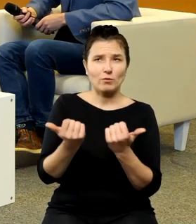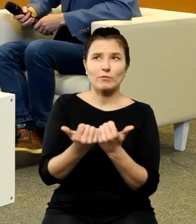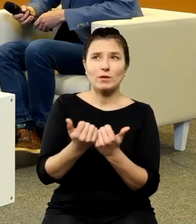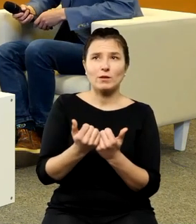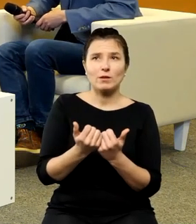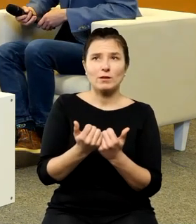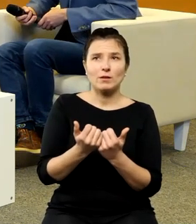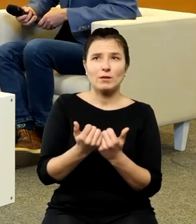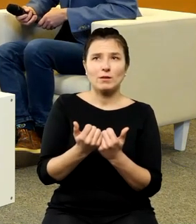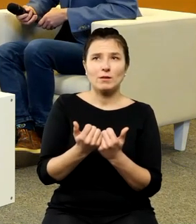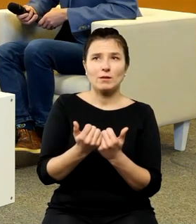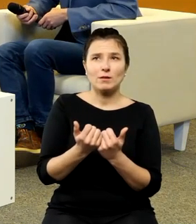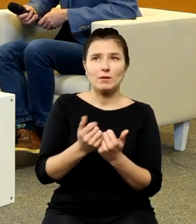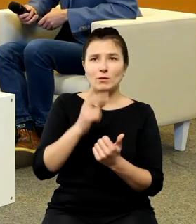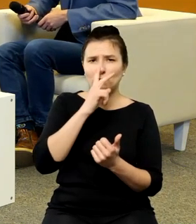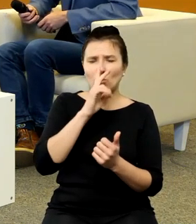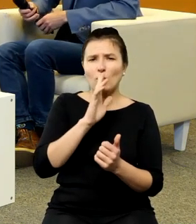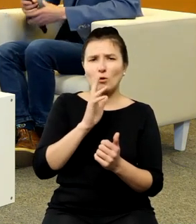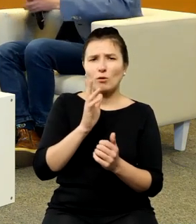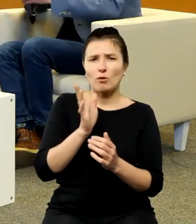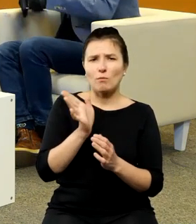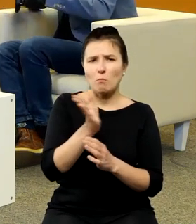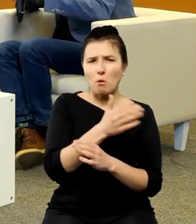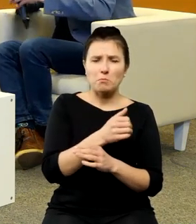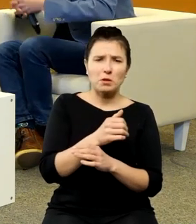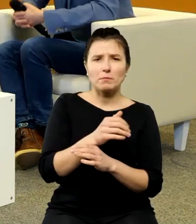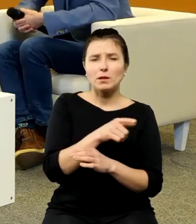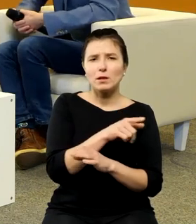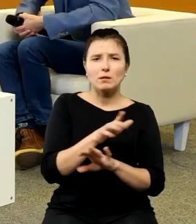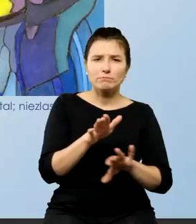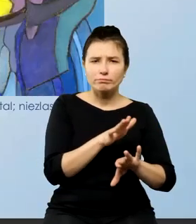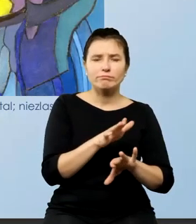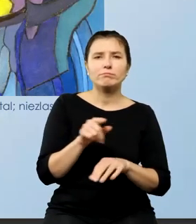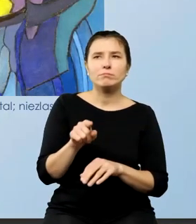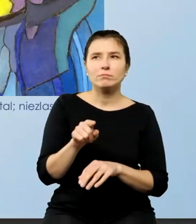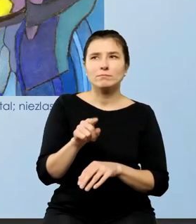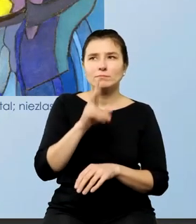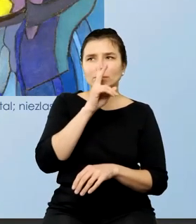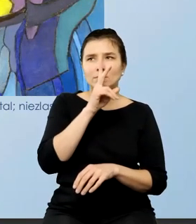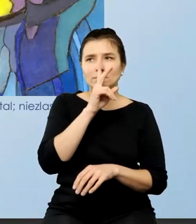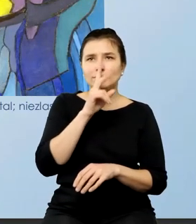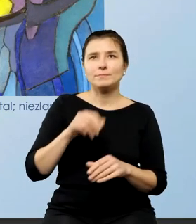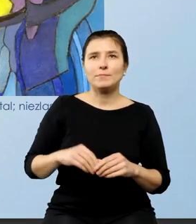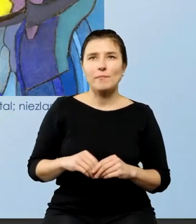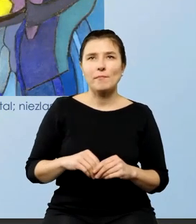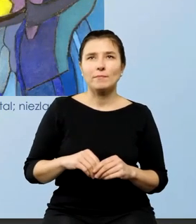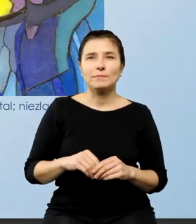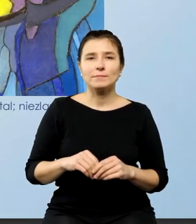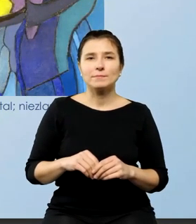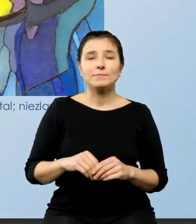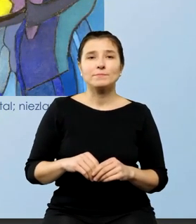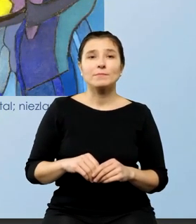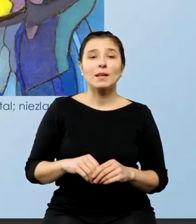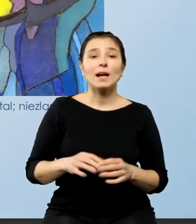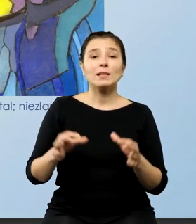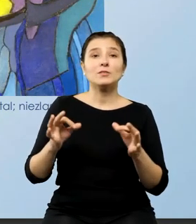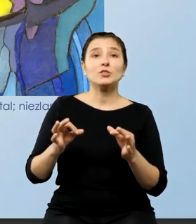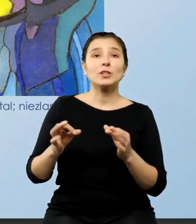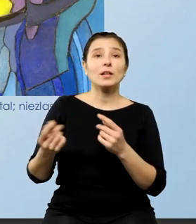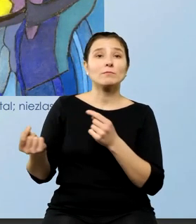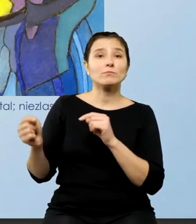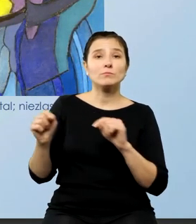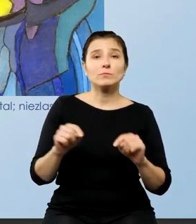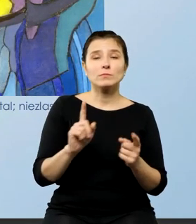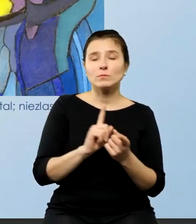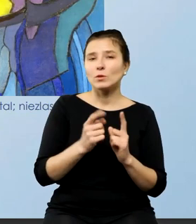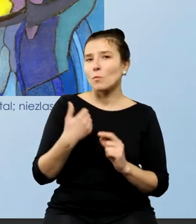ta księdza to może pominiemy ale też jakby idąc tutaj do Państwa dzisiaj mieliśmy informacje